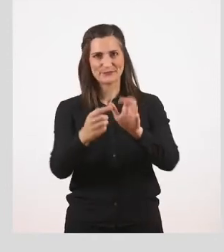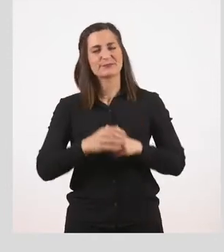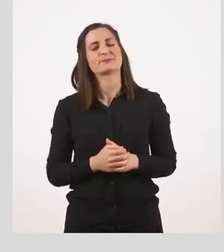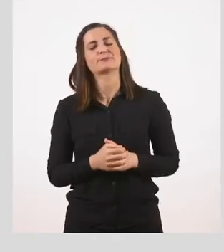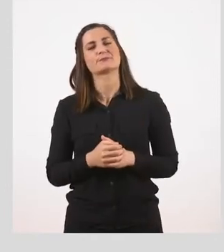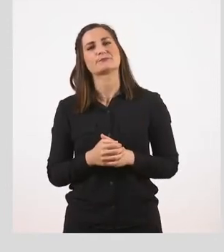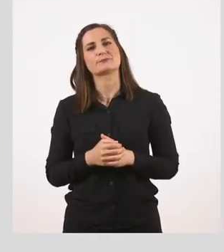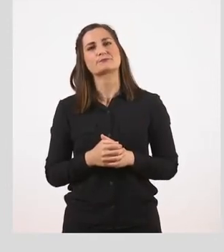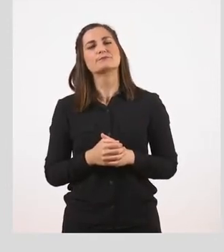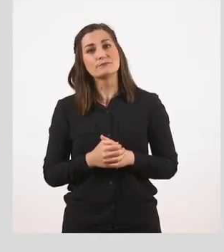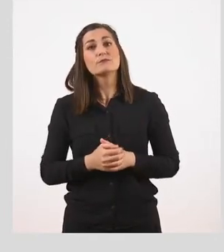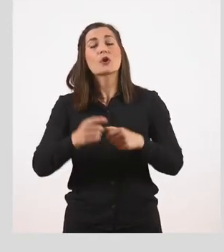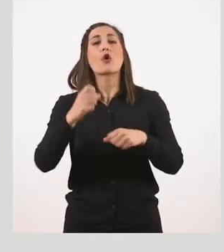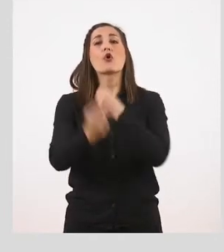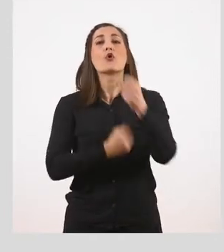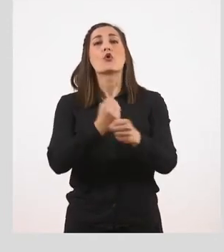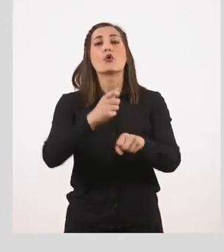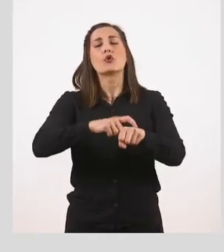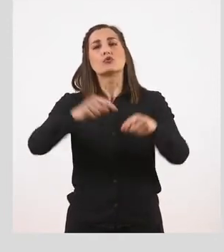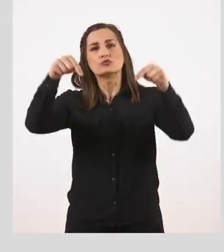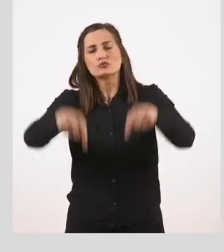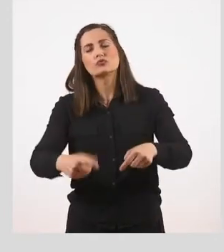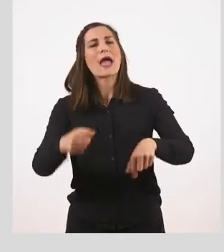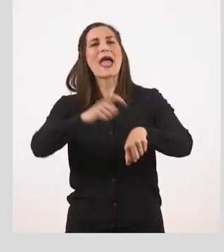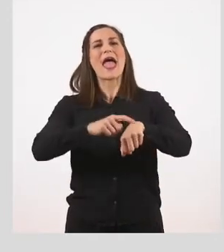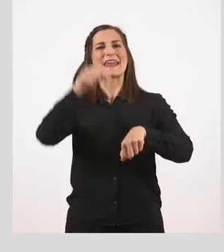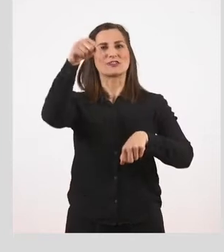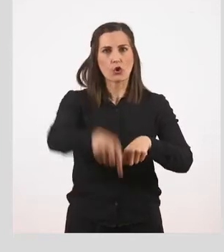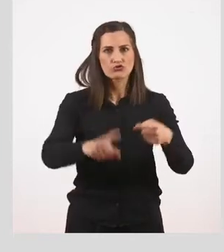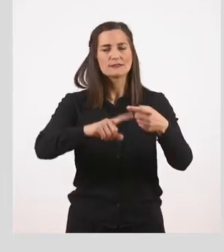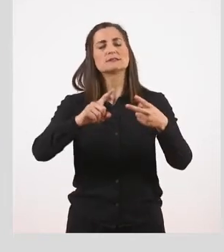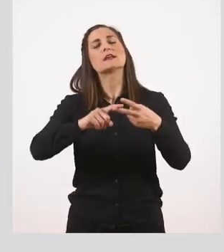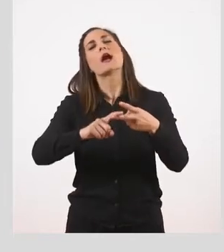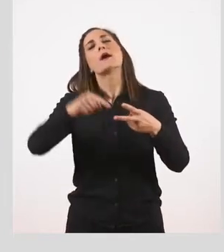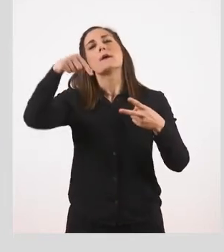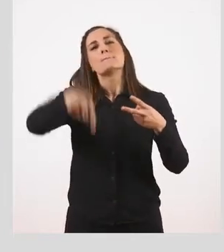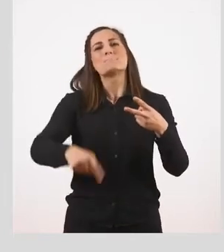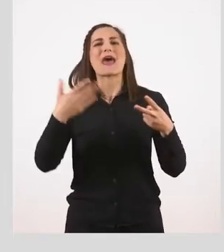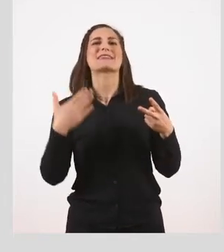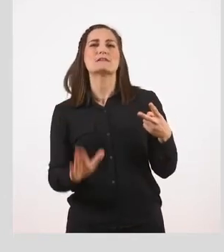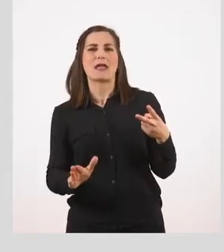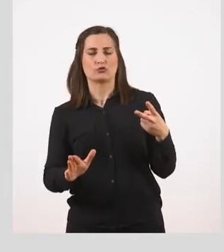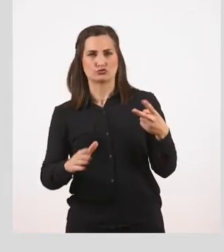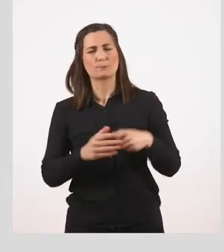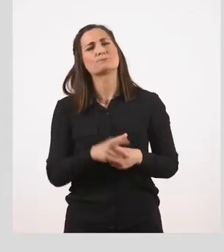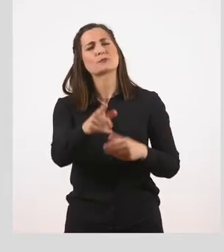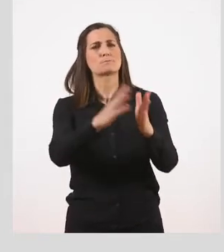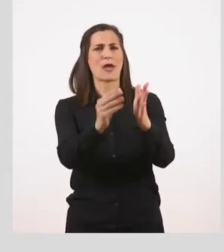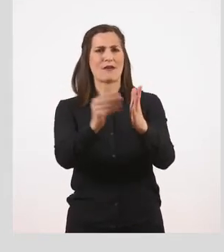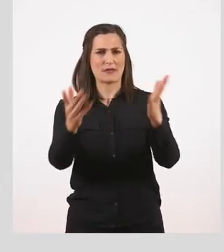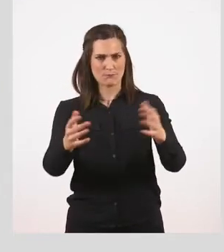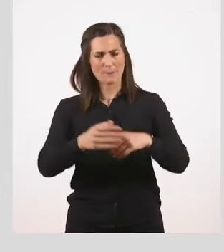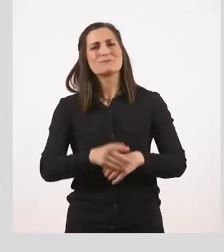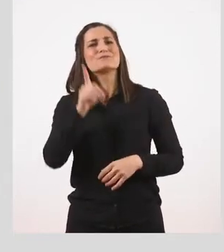Λοιπόν, οι παροντικοί χρόνοι είναι ο Ενεστώτας και ο Παρακείμενος. Στο παράδειγμά μας,